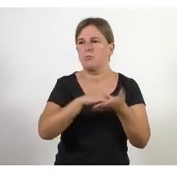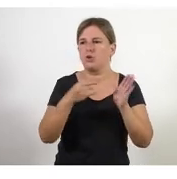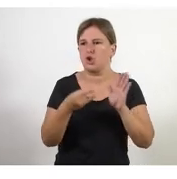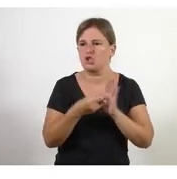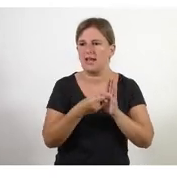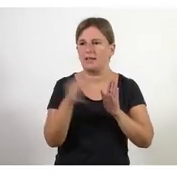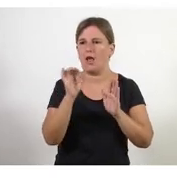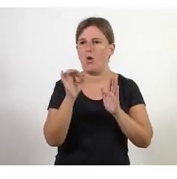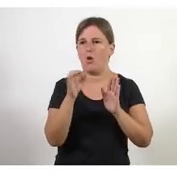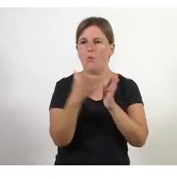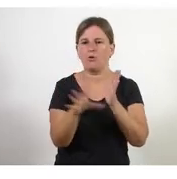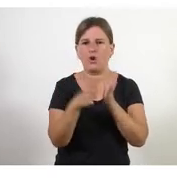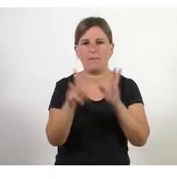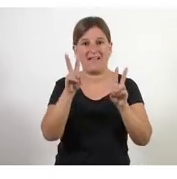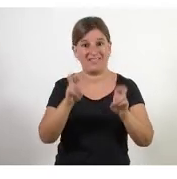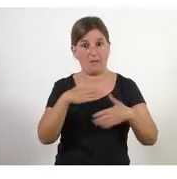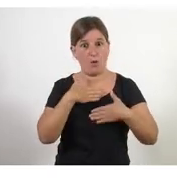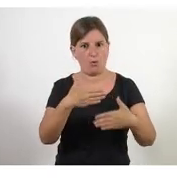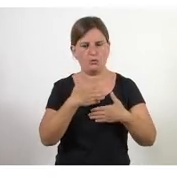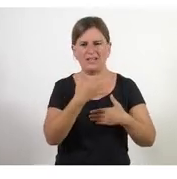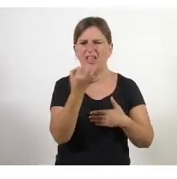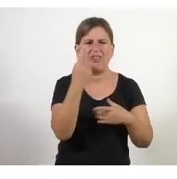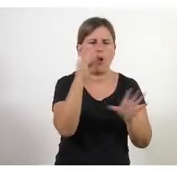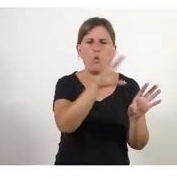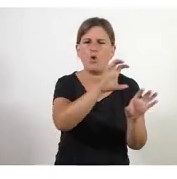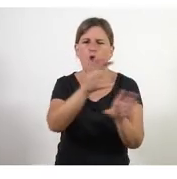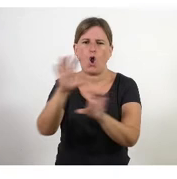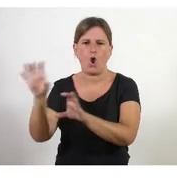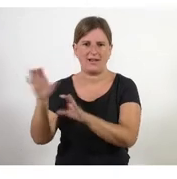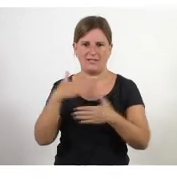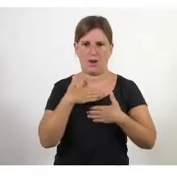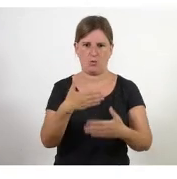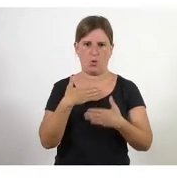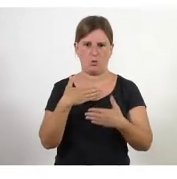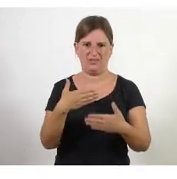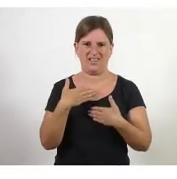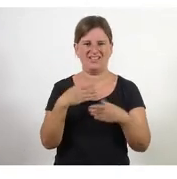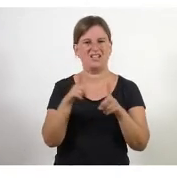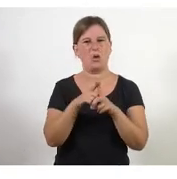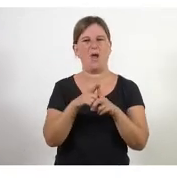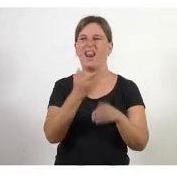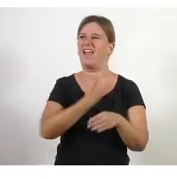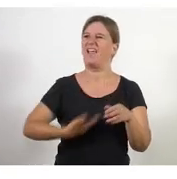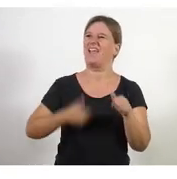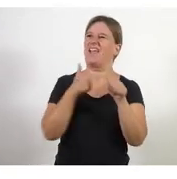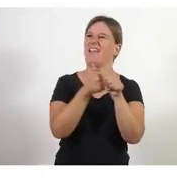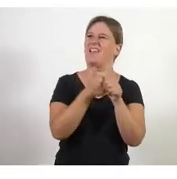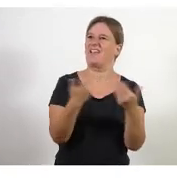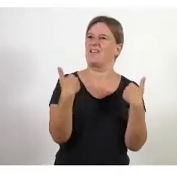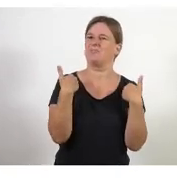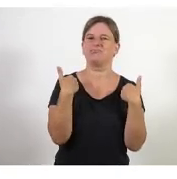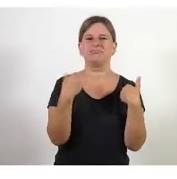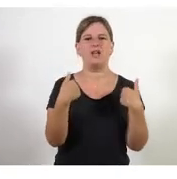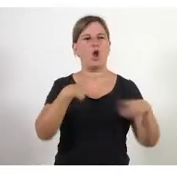voluntariat ha de conèixer molt bé els voluntaris no és un project manager típic que només porta el